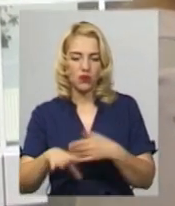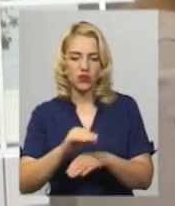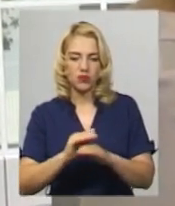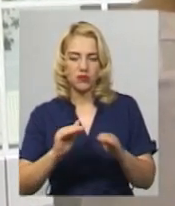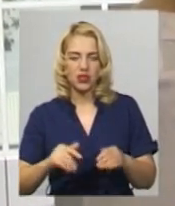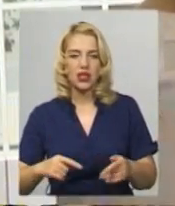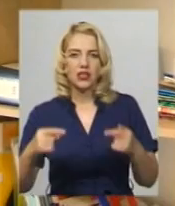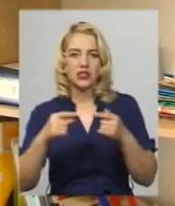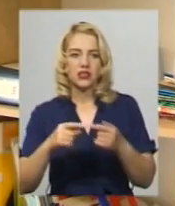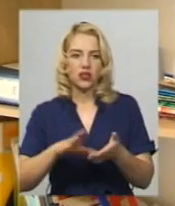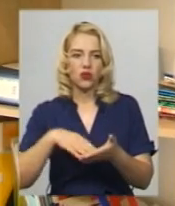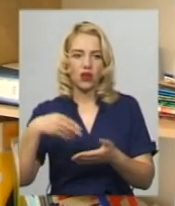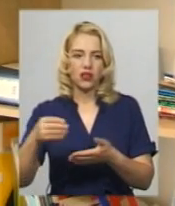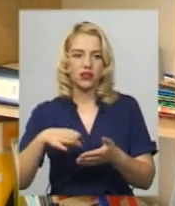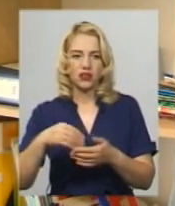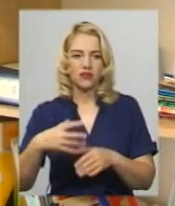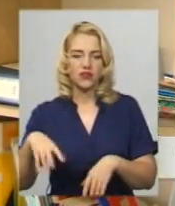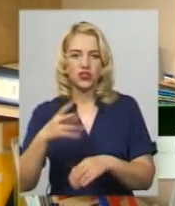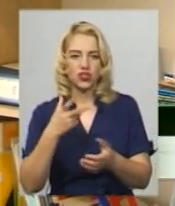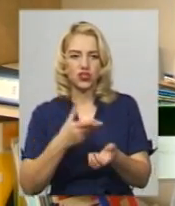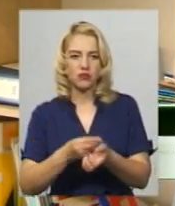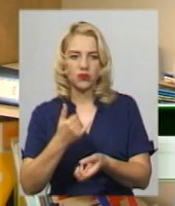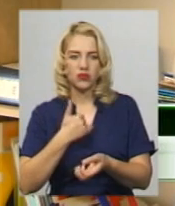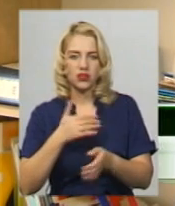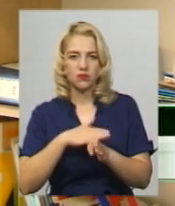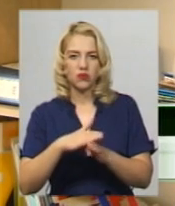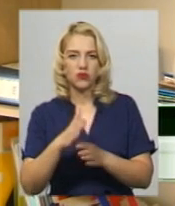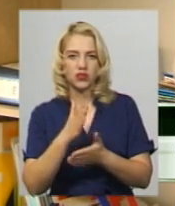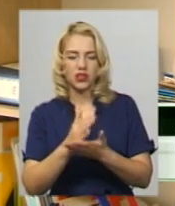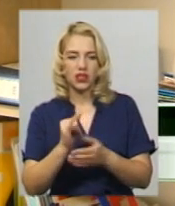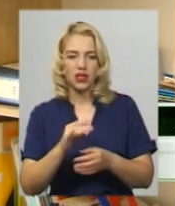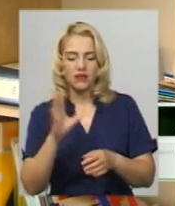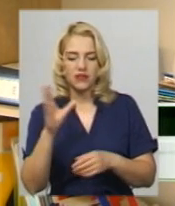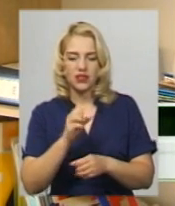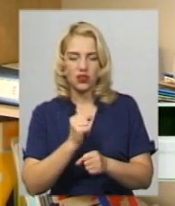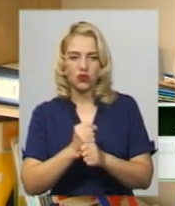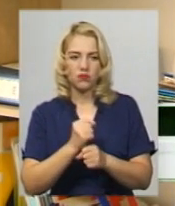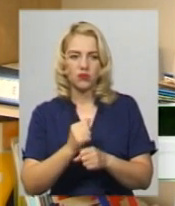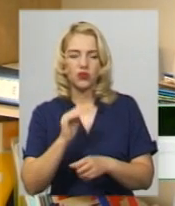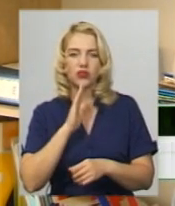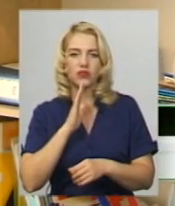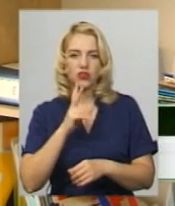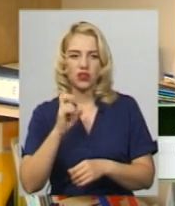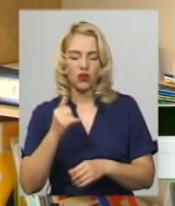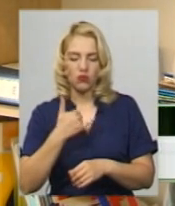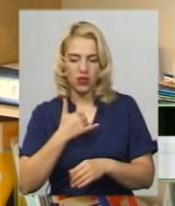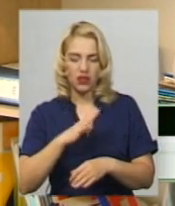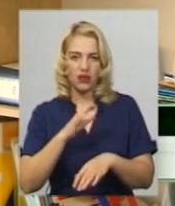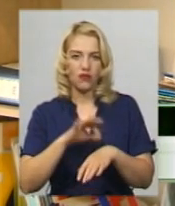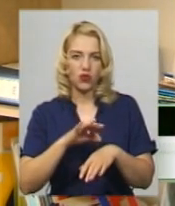календарем вакцинації. Всі щеплення в нас повністю є, все ми робимо. Єдине, що в мене дівчинка хворіла,